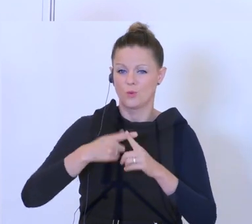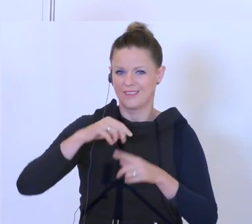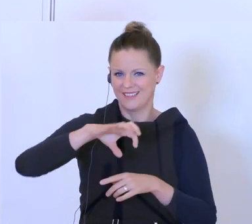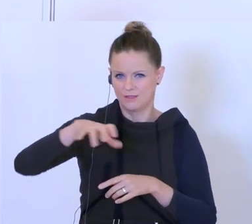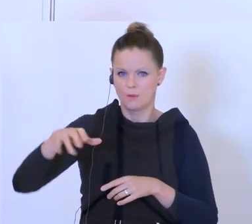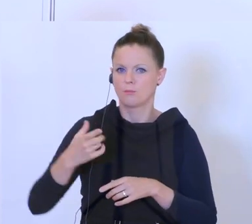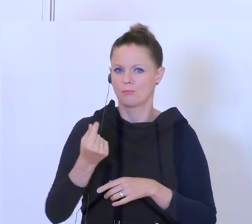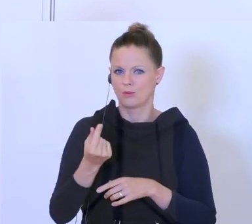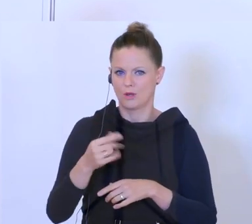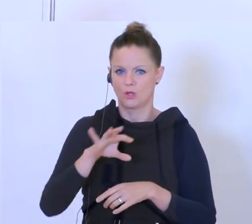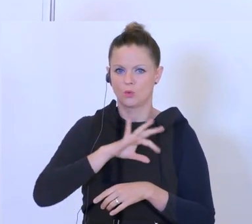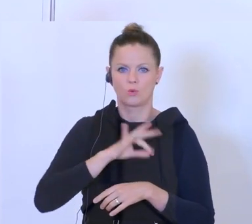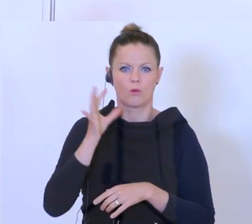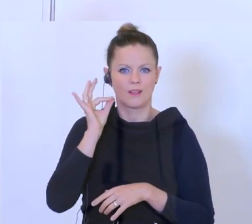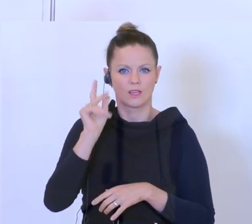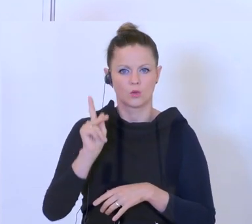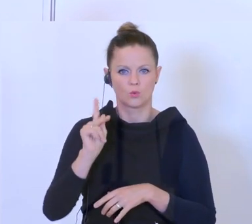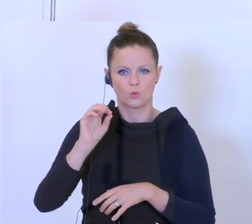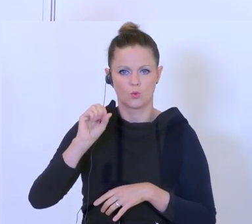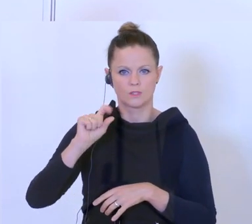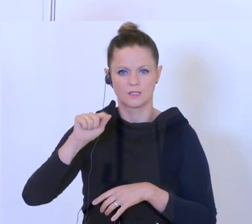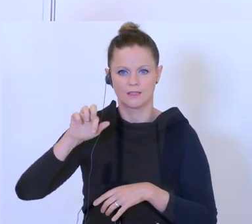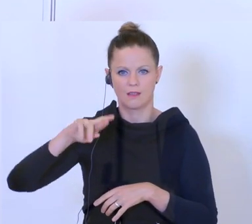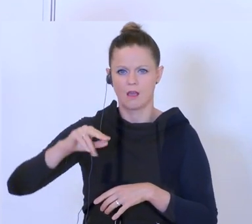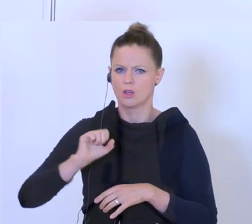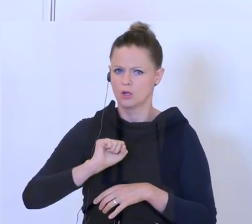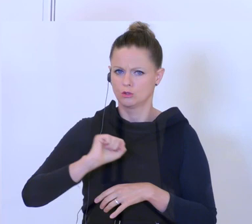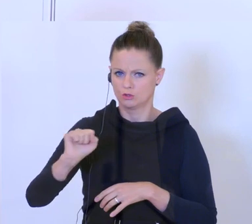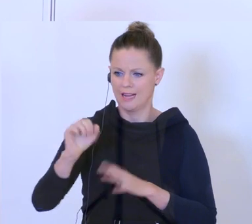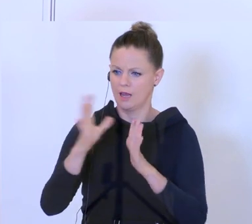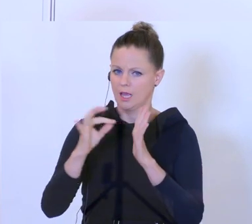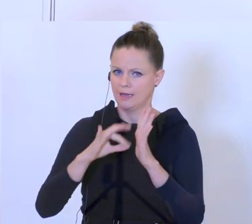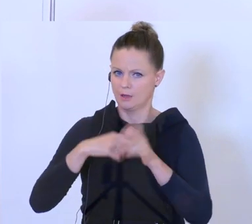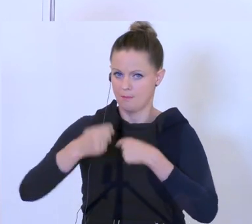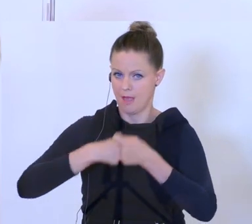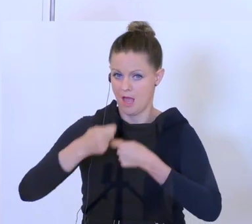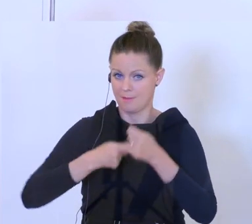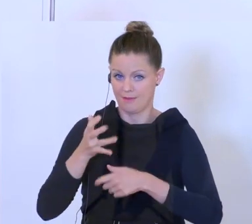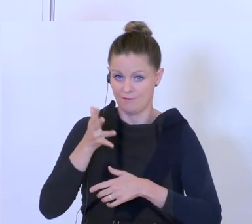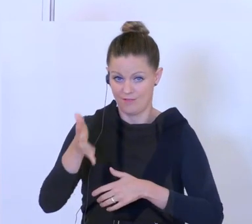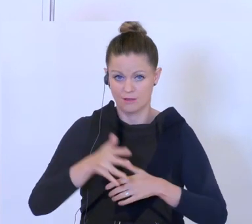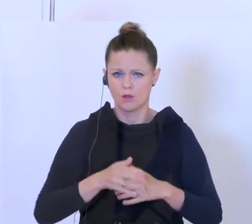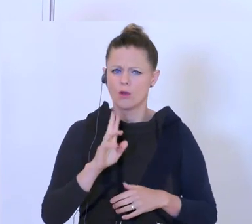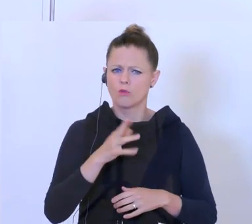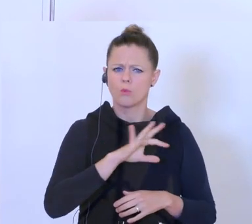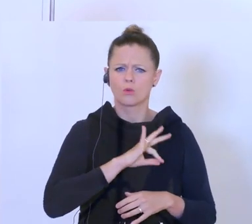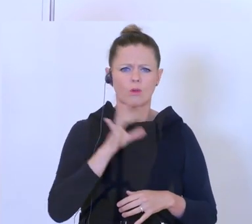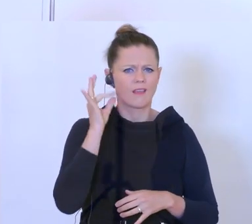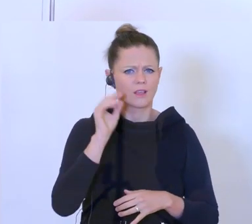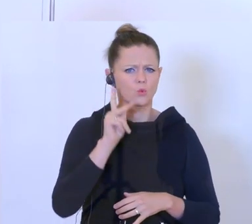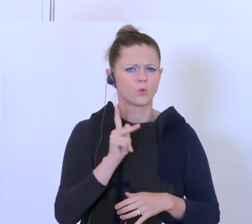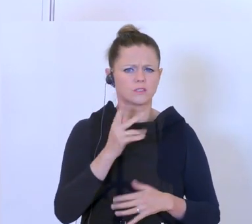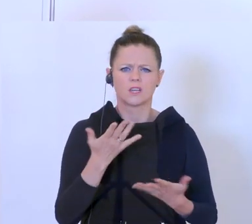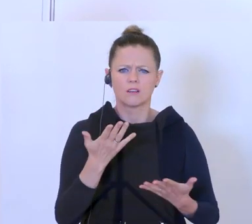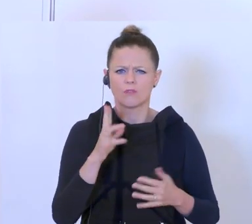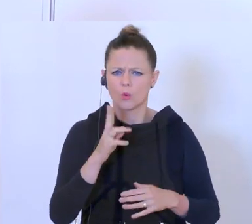mit der Kollegin Köstinger diese Richtlinien gemeinsam sehr rasch erarbeitet noch. Warum die Kollegin Köstinger? Ja, weil sie